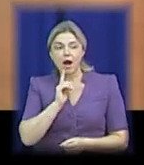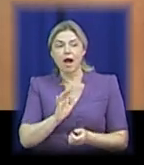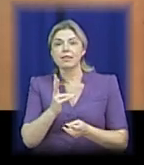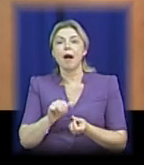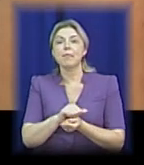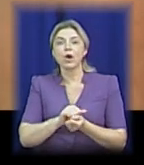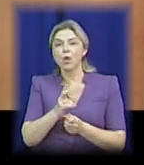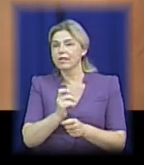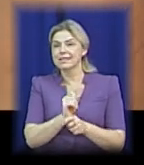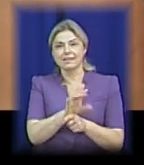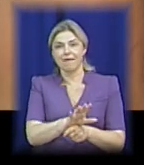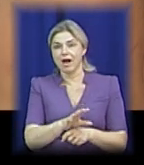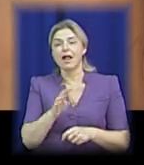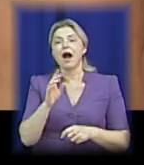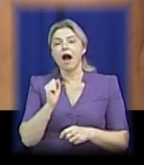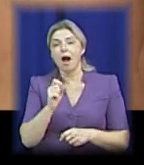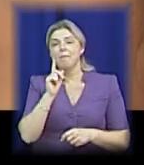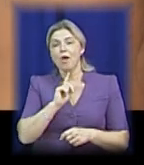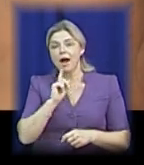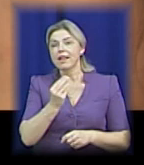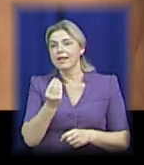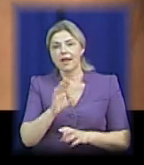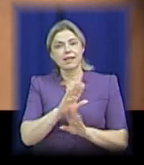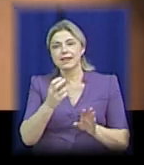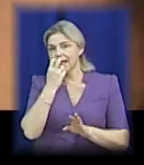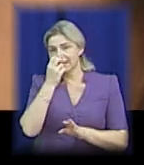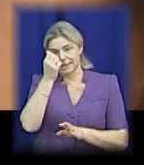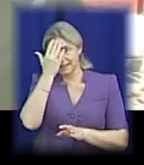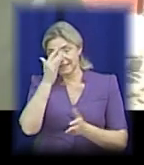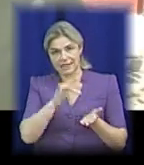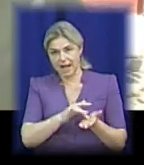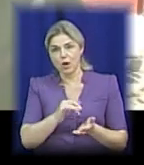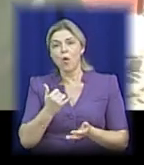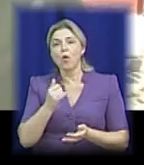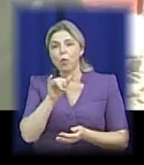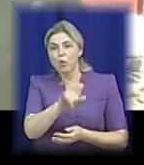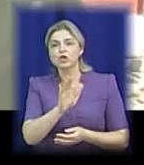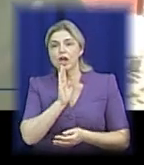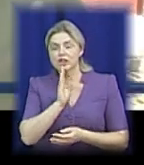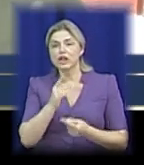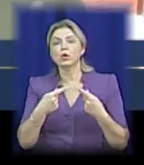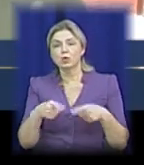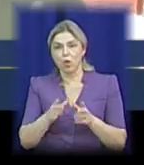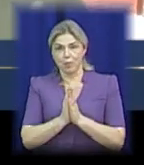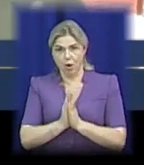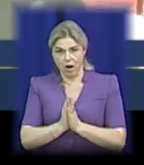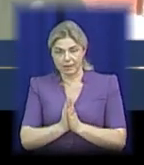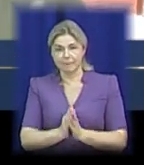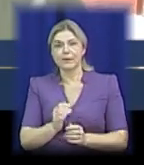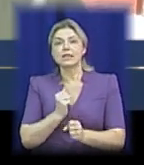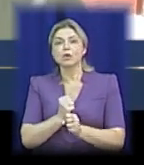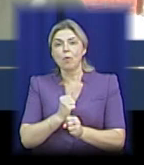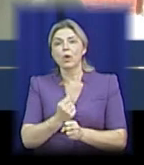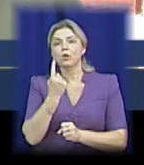За словами Наталії Ришкової, гроші – не самоціль. В неї інше прохання. Створити хоча б один пункт